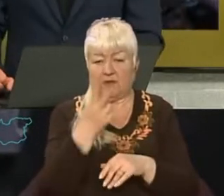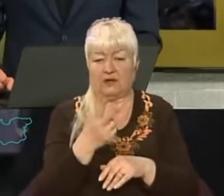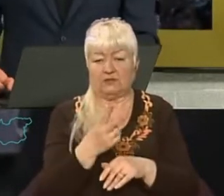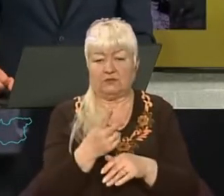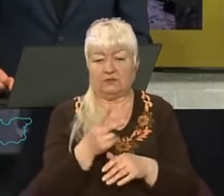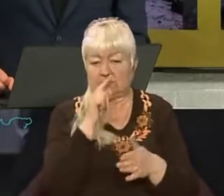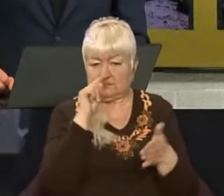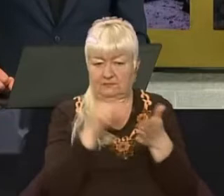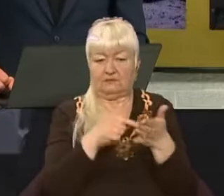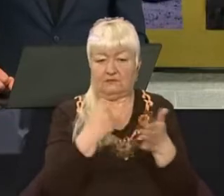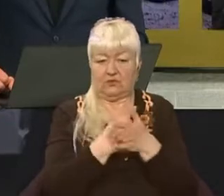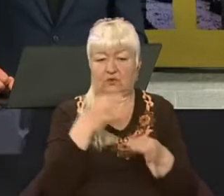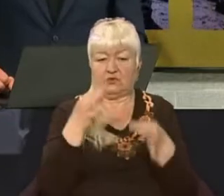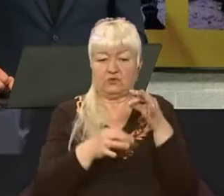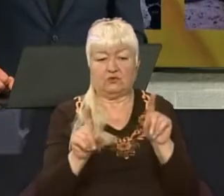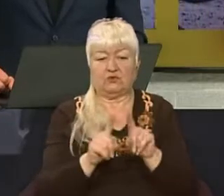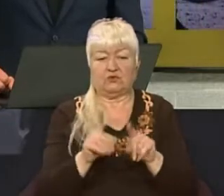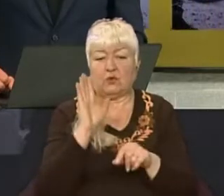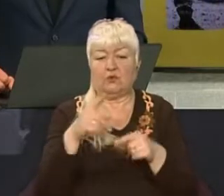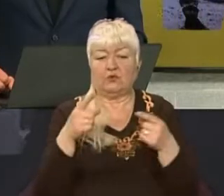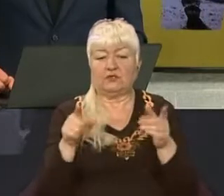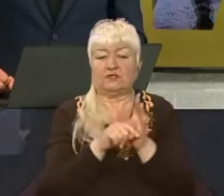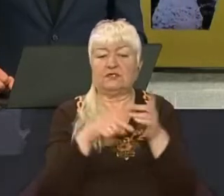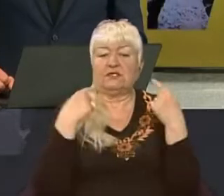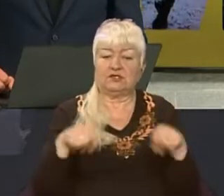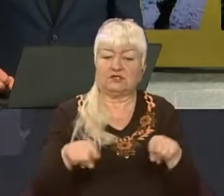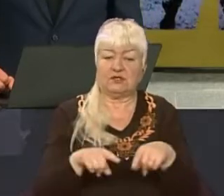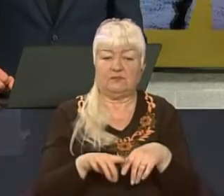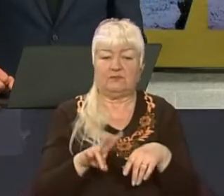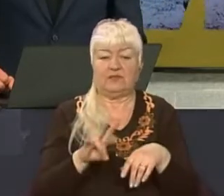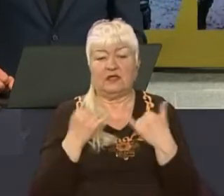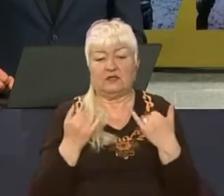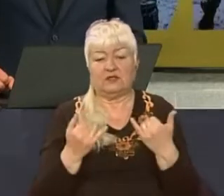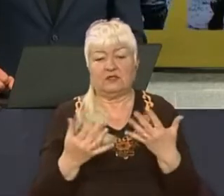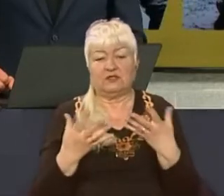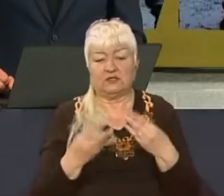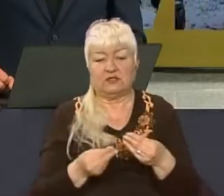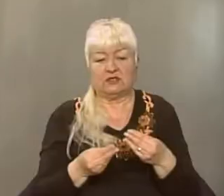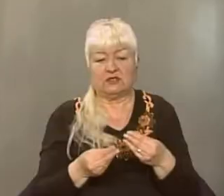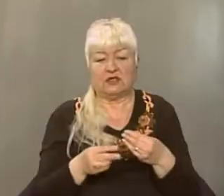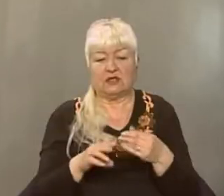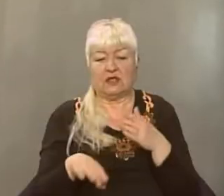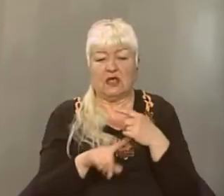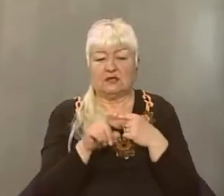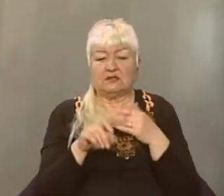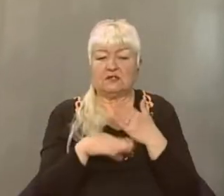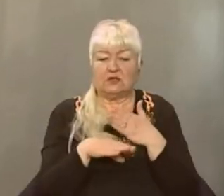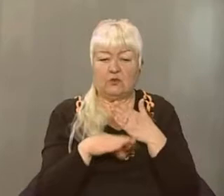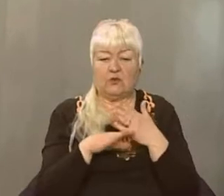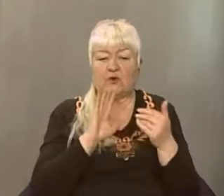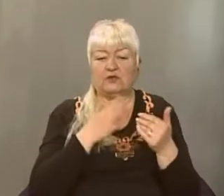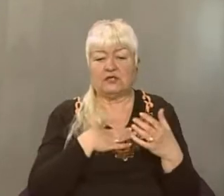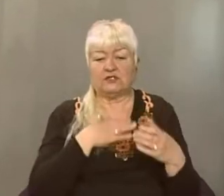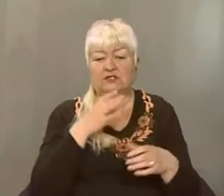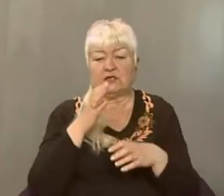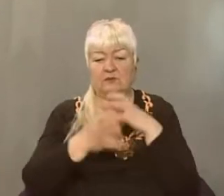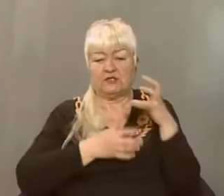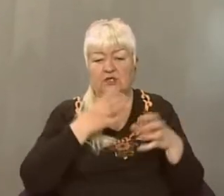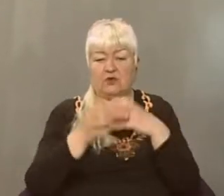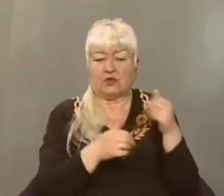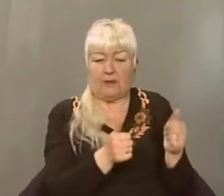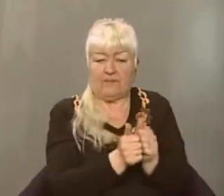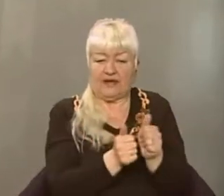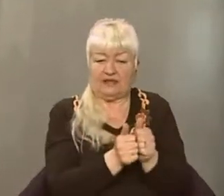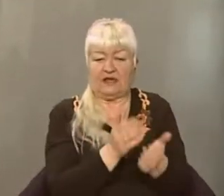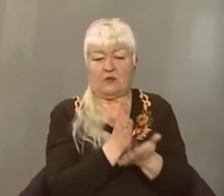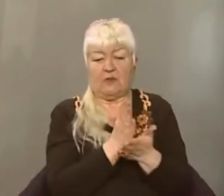буде з іншими? Хочу сказати, що на сьогодні ми за допомогою наших міжнародних партнерів